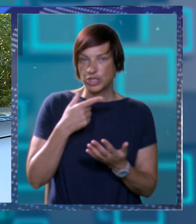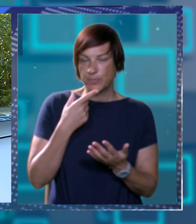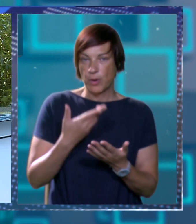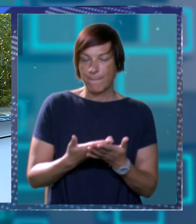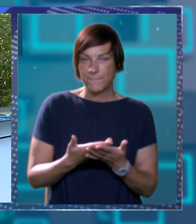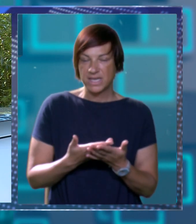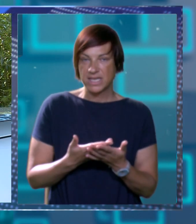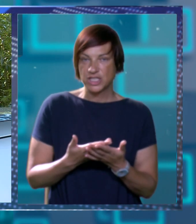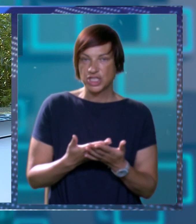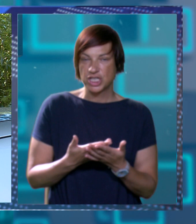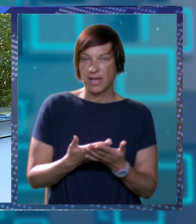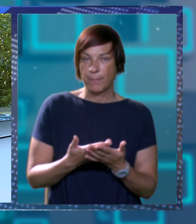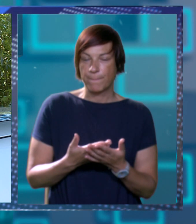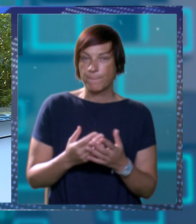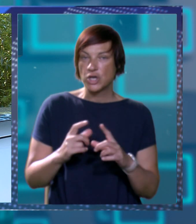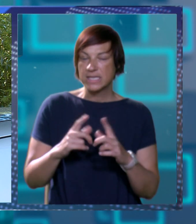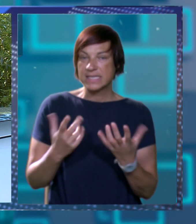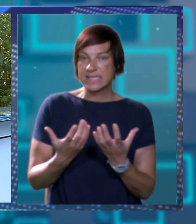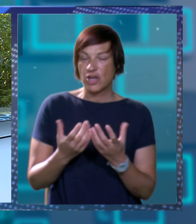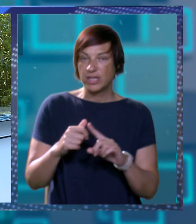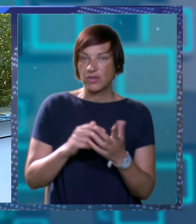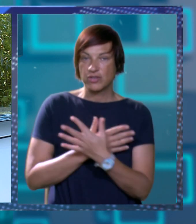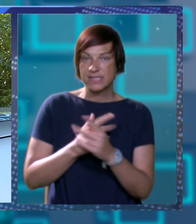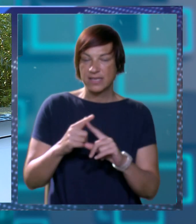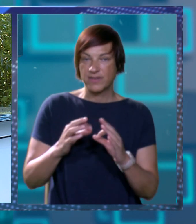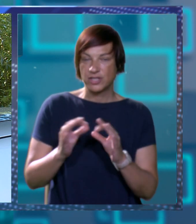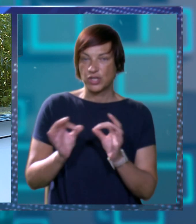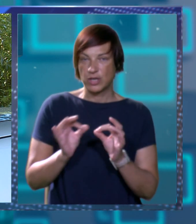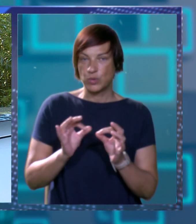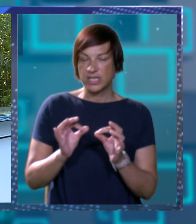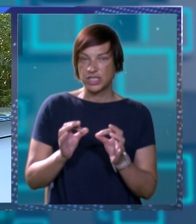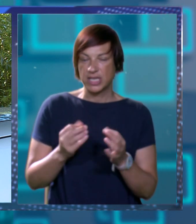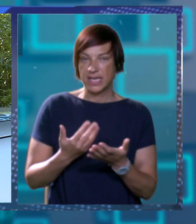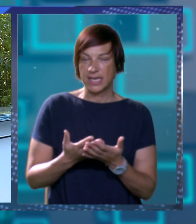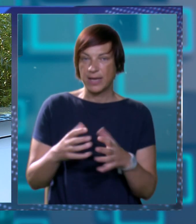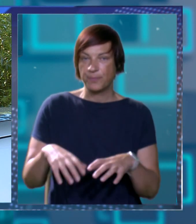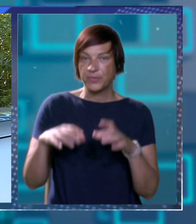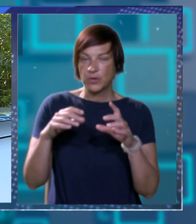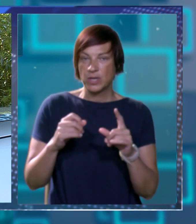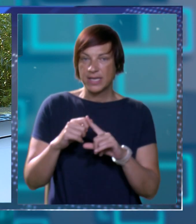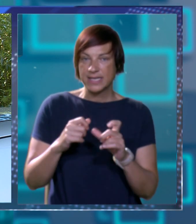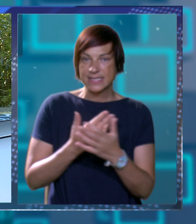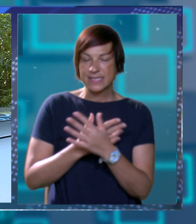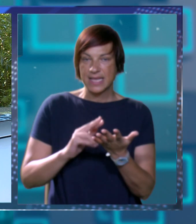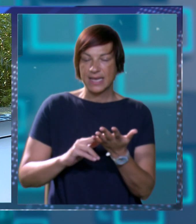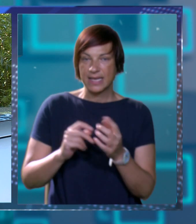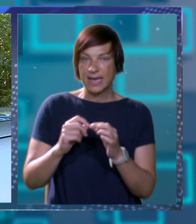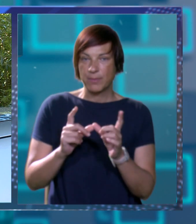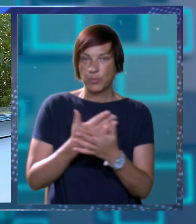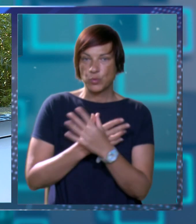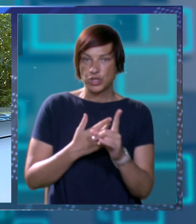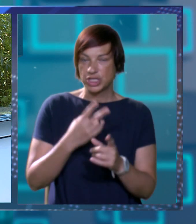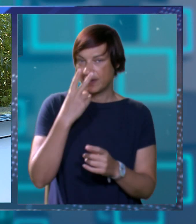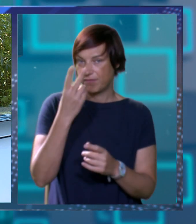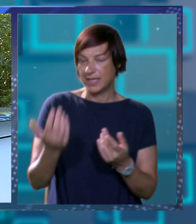pričamo intenzivno sa konzervatorskim odjelom i želimo taj projekt prigotoviti je uređenje kule Drezenik to je kula na buži i tu